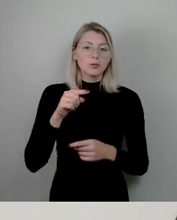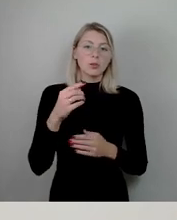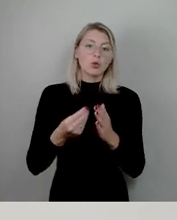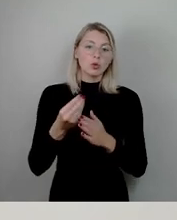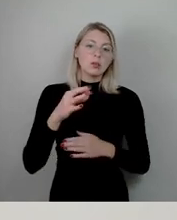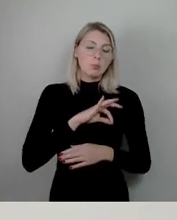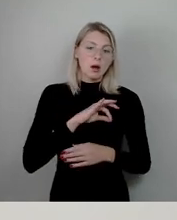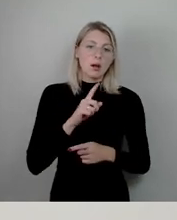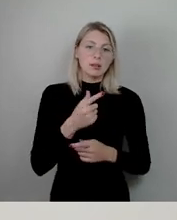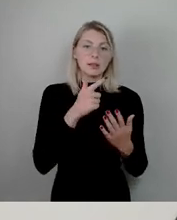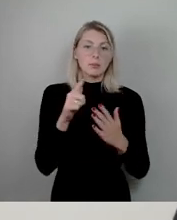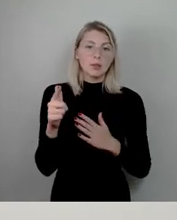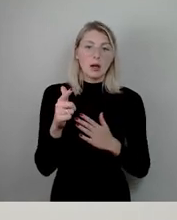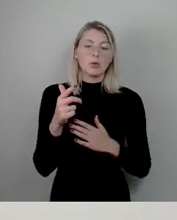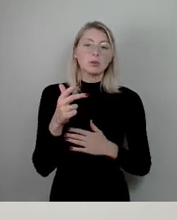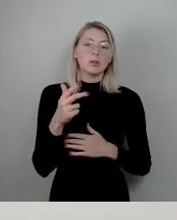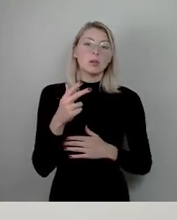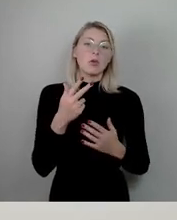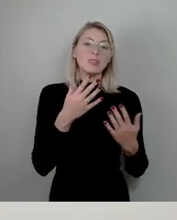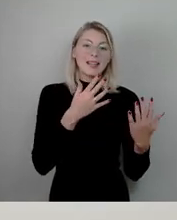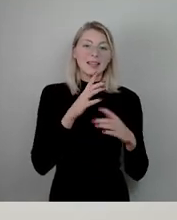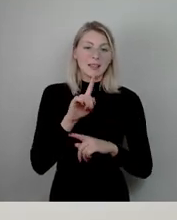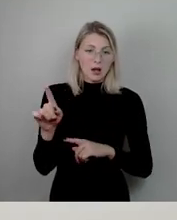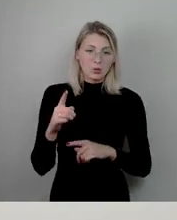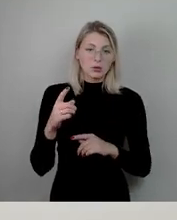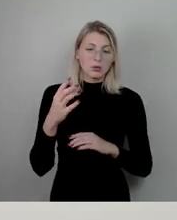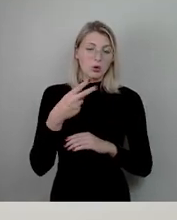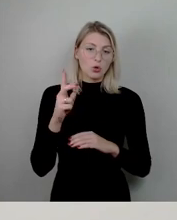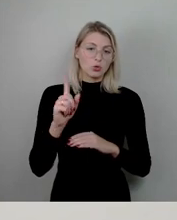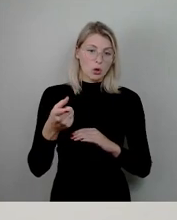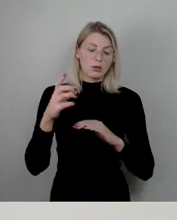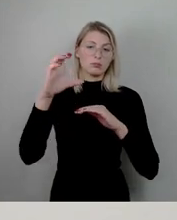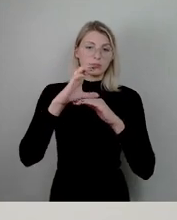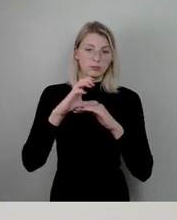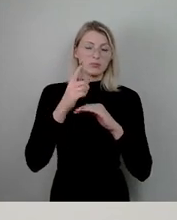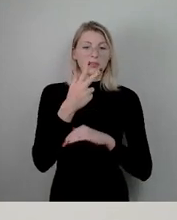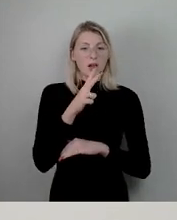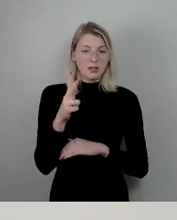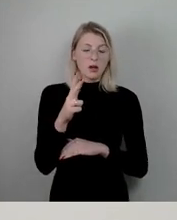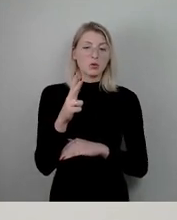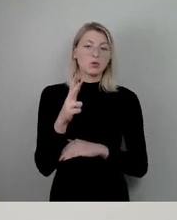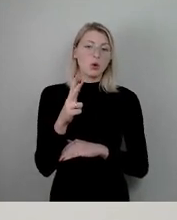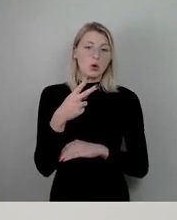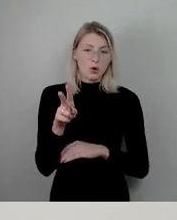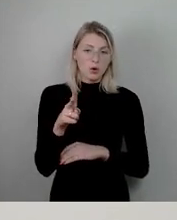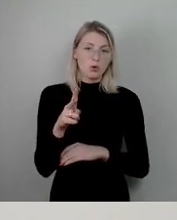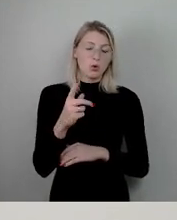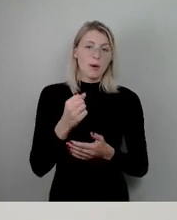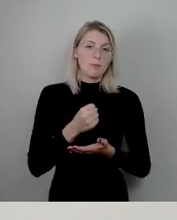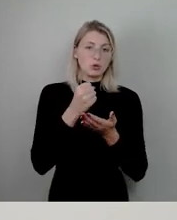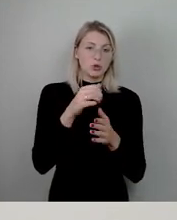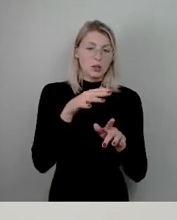von 7.000 auf 10.000 Euro erhöhen. Die 3.000 Euro, die kommen aus dem Budget des